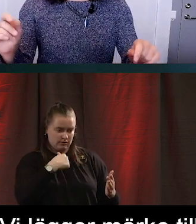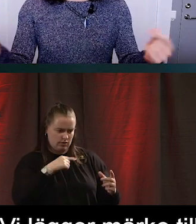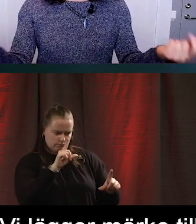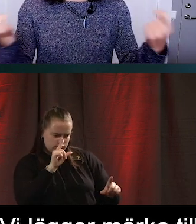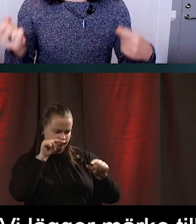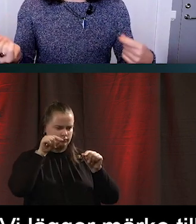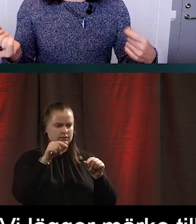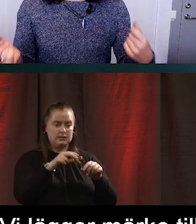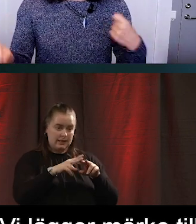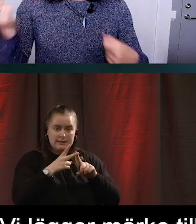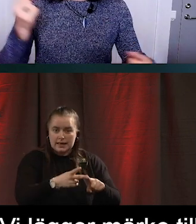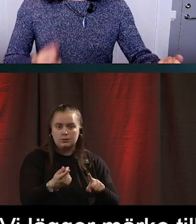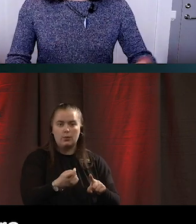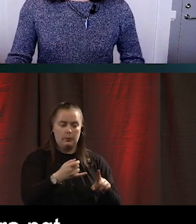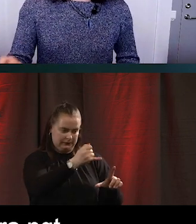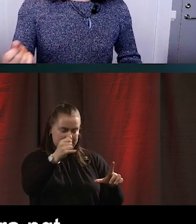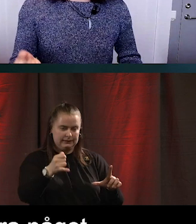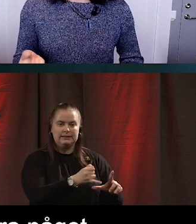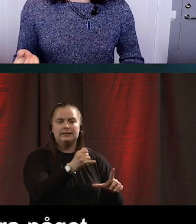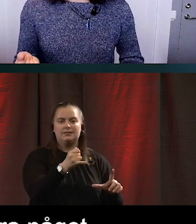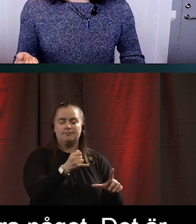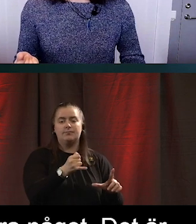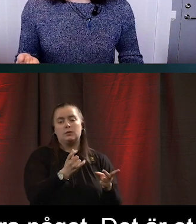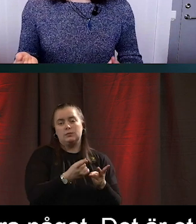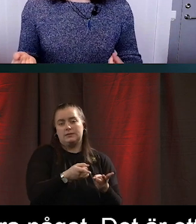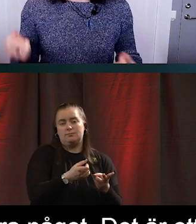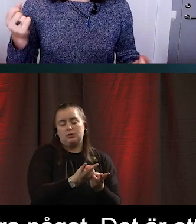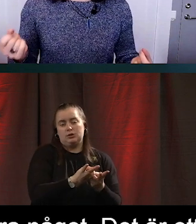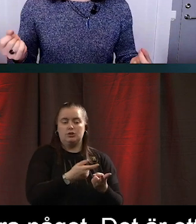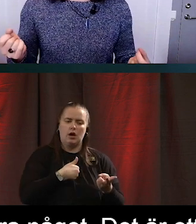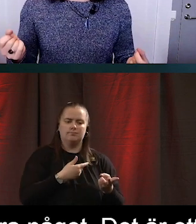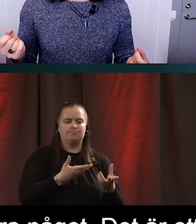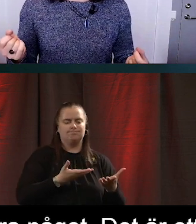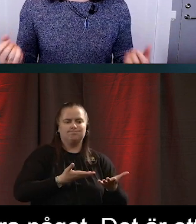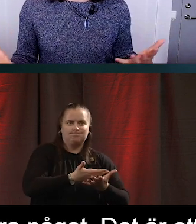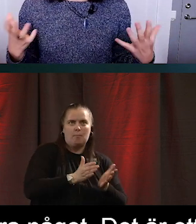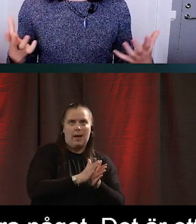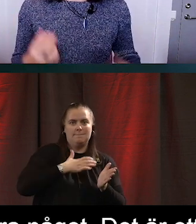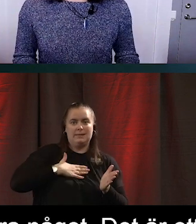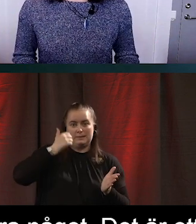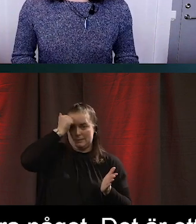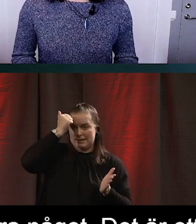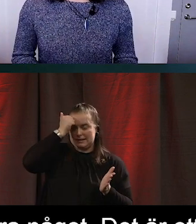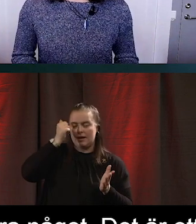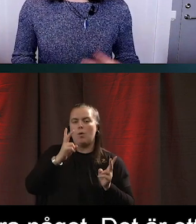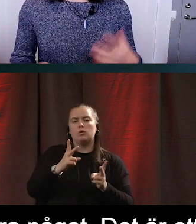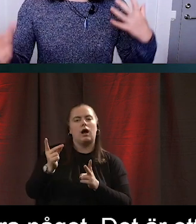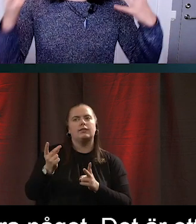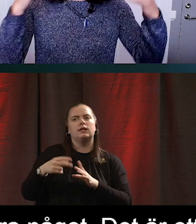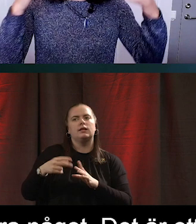någonting som något vi känner igen? Och det här är ju lite grann ett samspel med minnet och vissa grundläggande